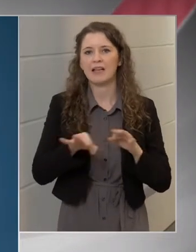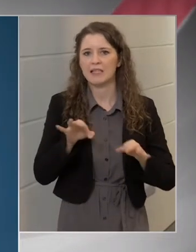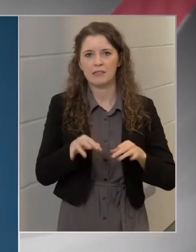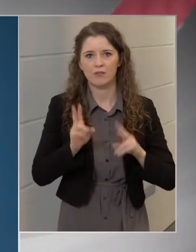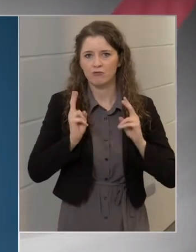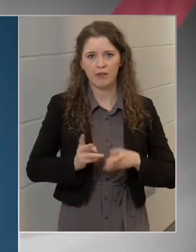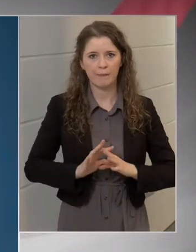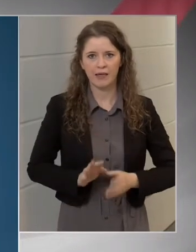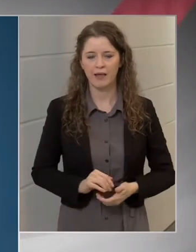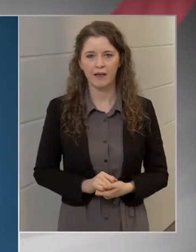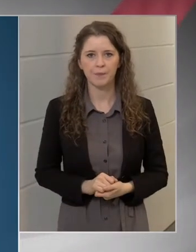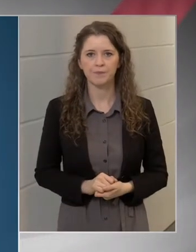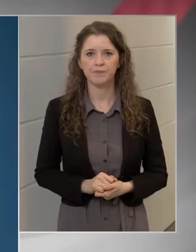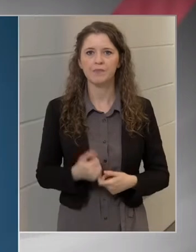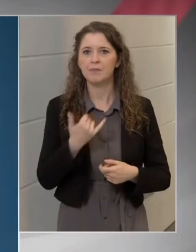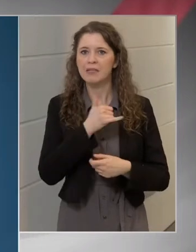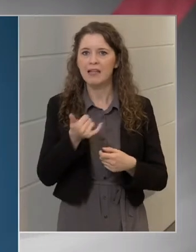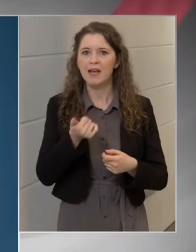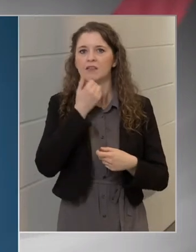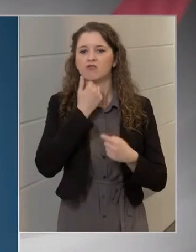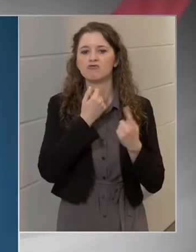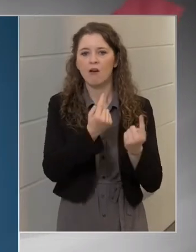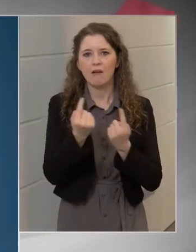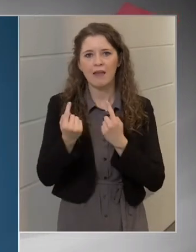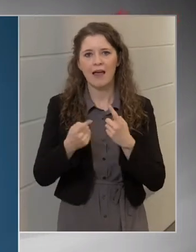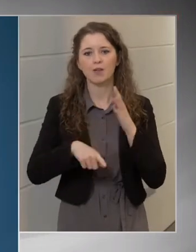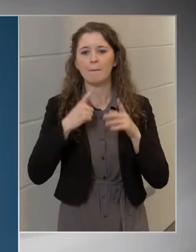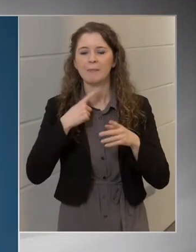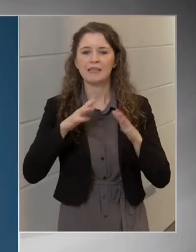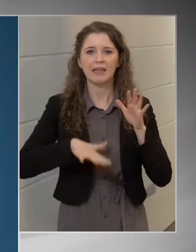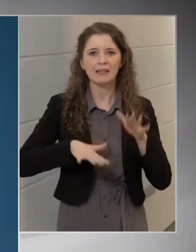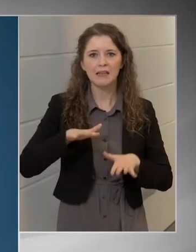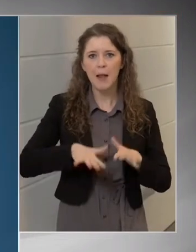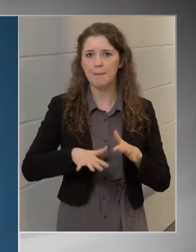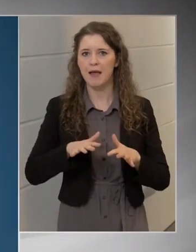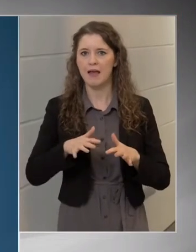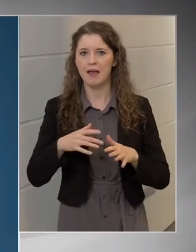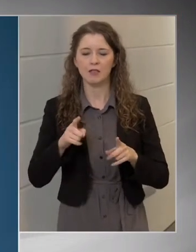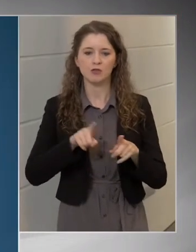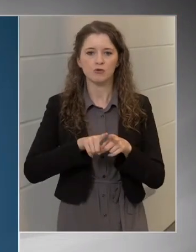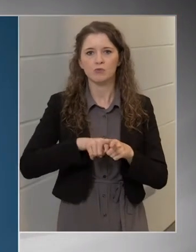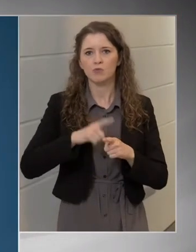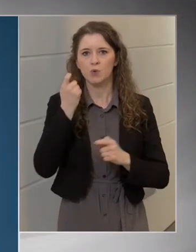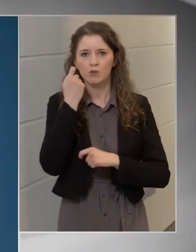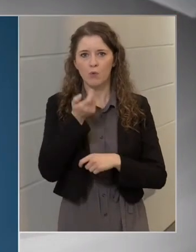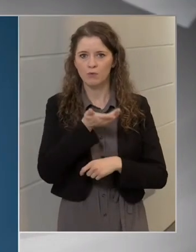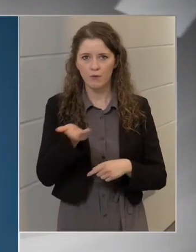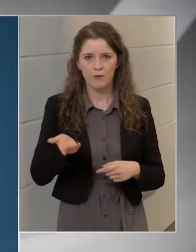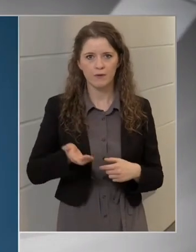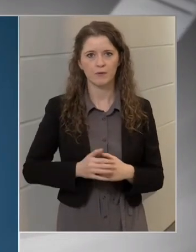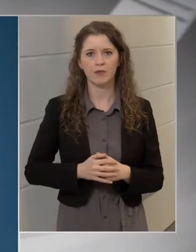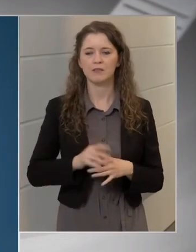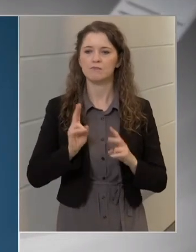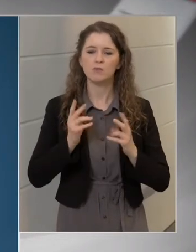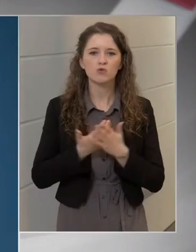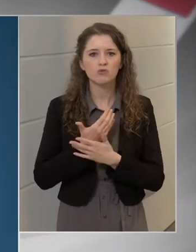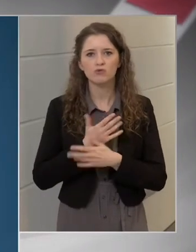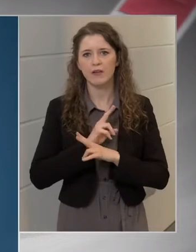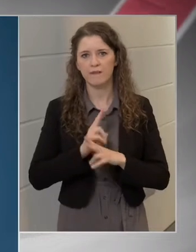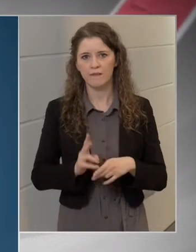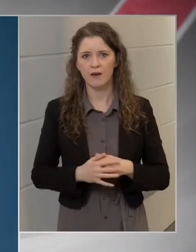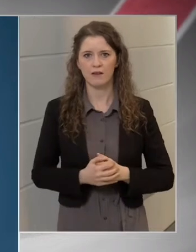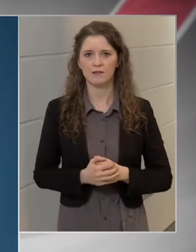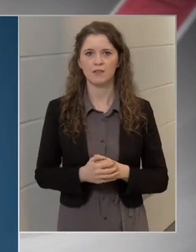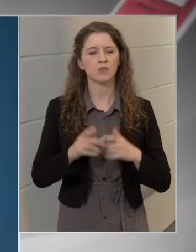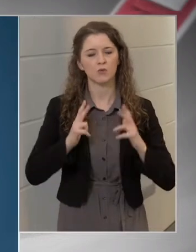szükséges. A saját kényelmi eszközeit, amire úgy gondolja, hogy szüksége lehet,